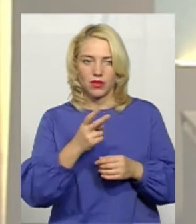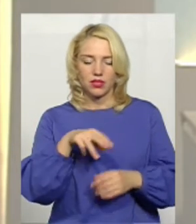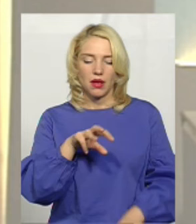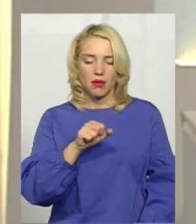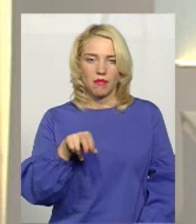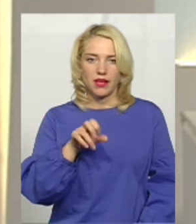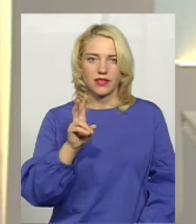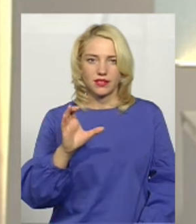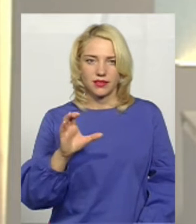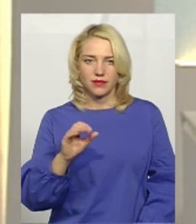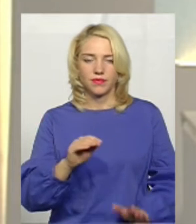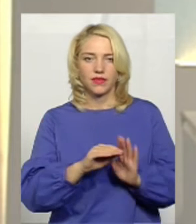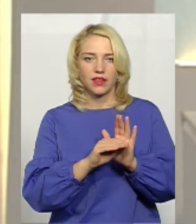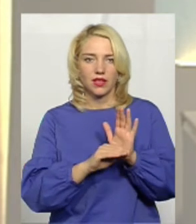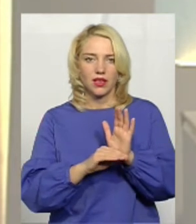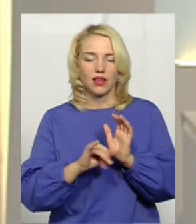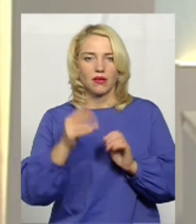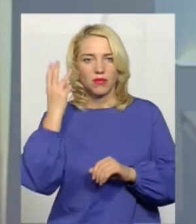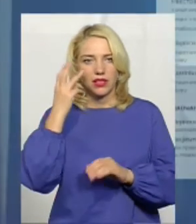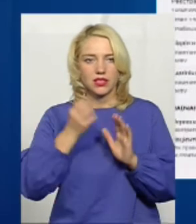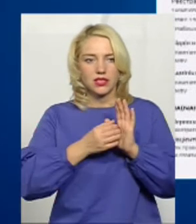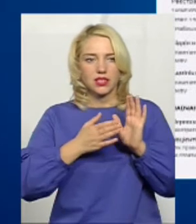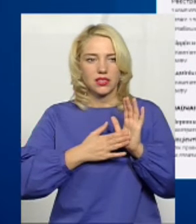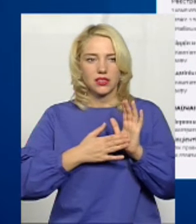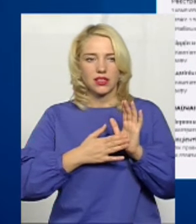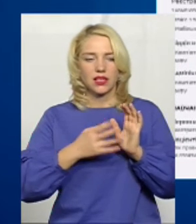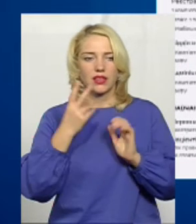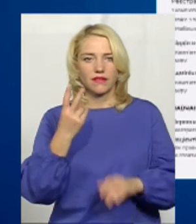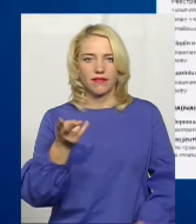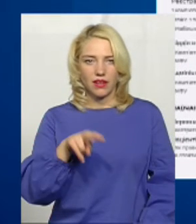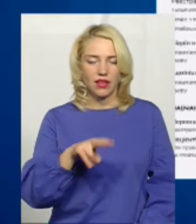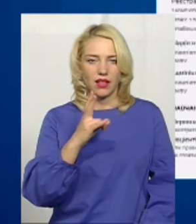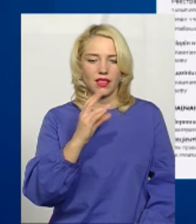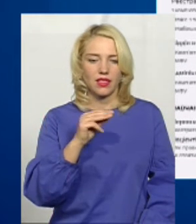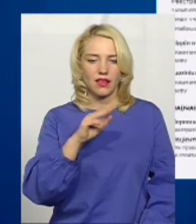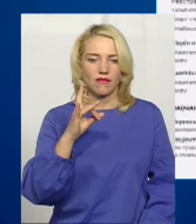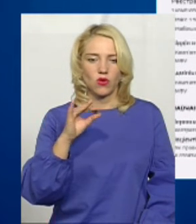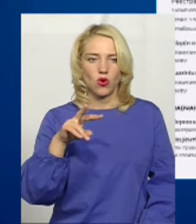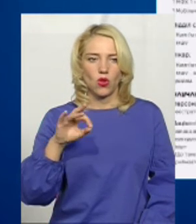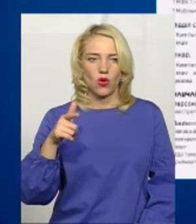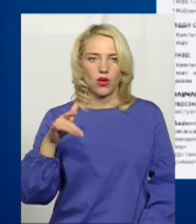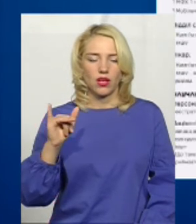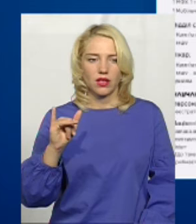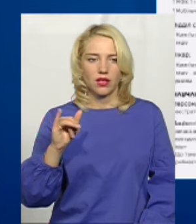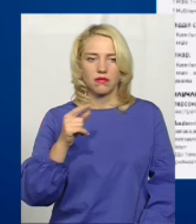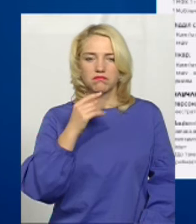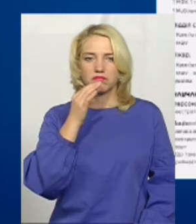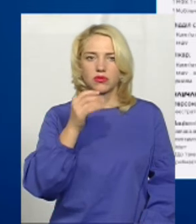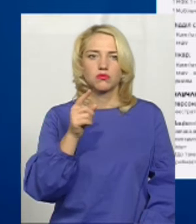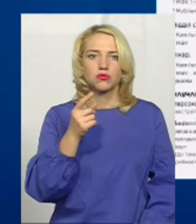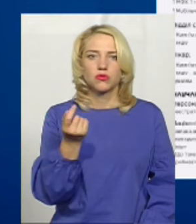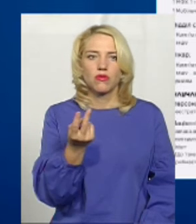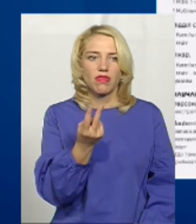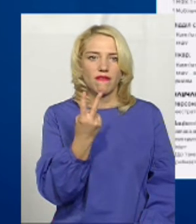Медикс у Хмельницькому зареєстровано два нефрологи. Їх більше, напевно, чому кілька? Два.